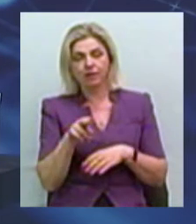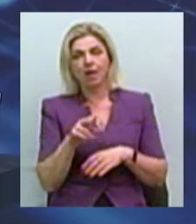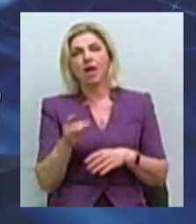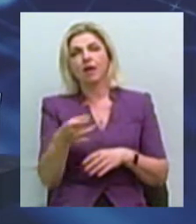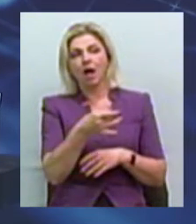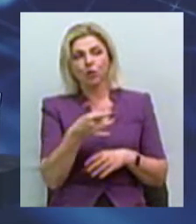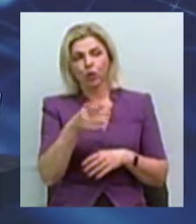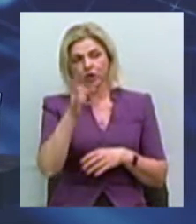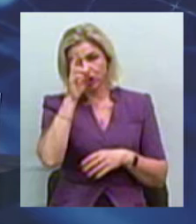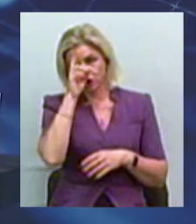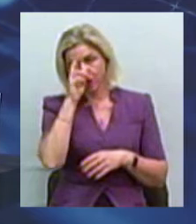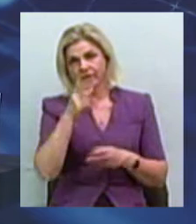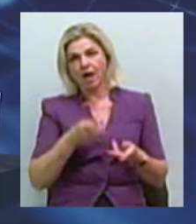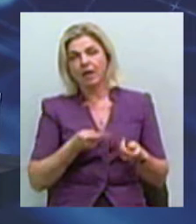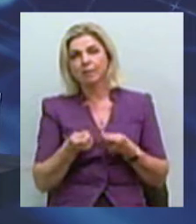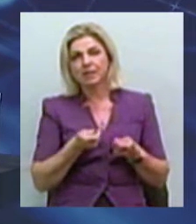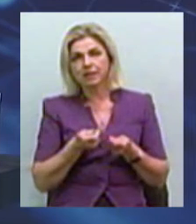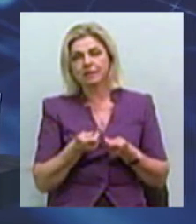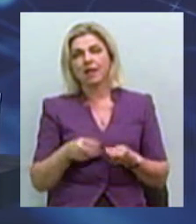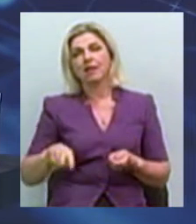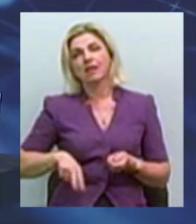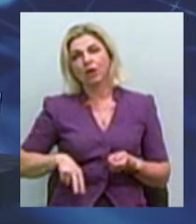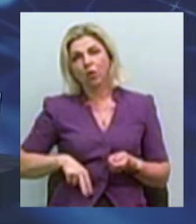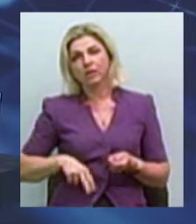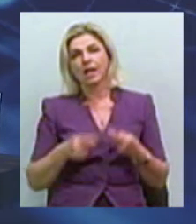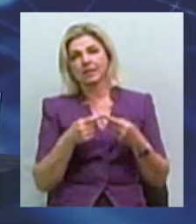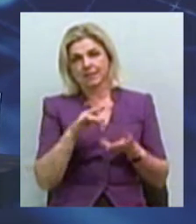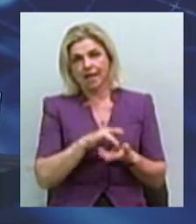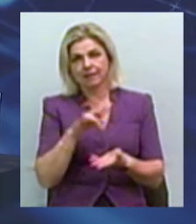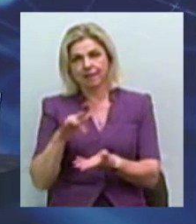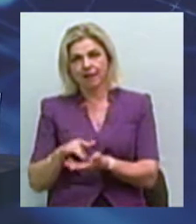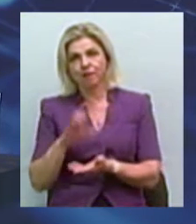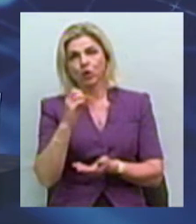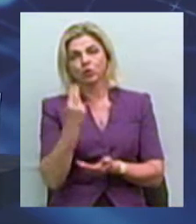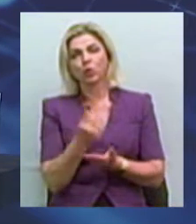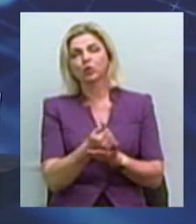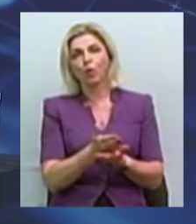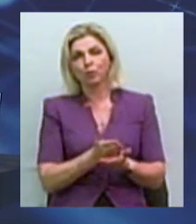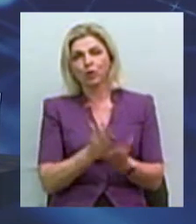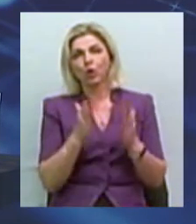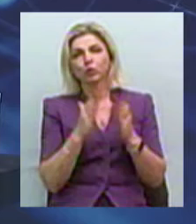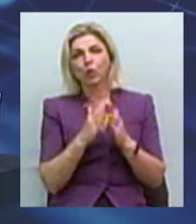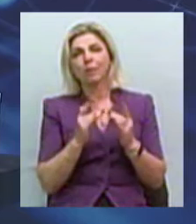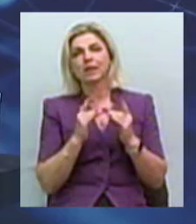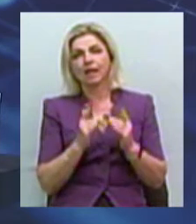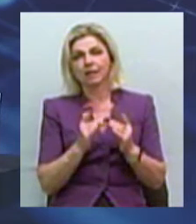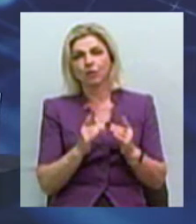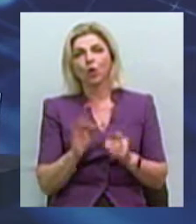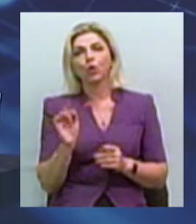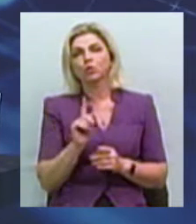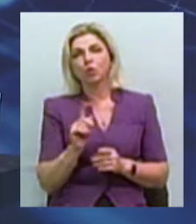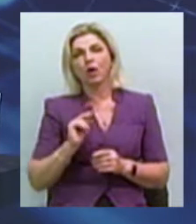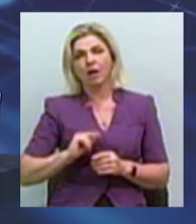районних державних адміністрацій, директорів територіальних центрів соціального обслуговування будинків, інтернатів, що